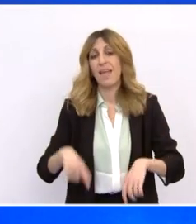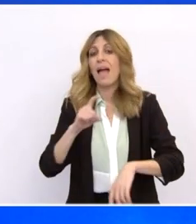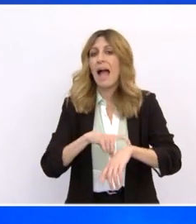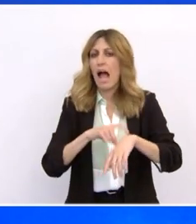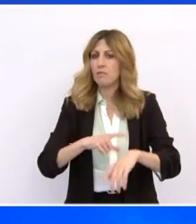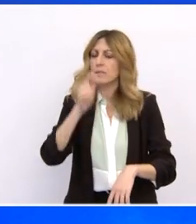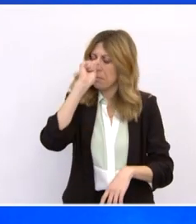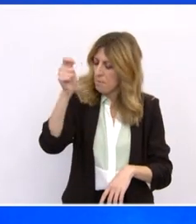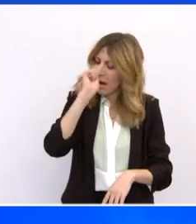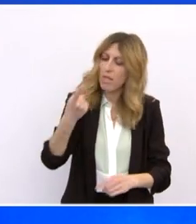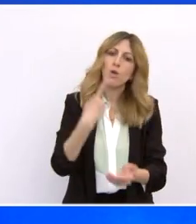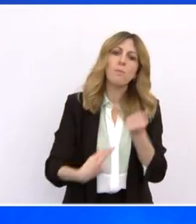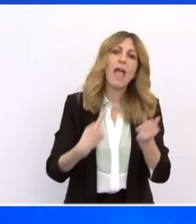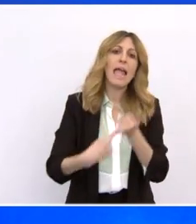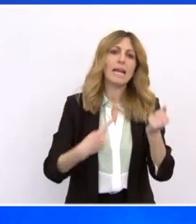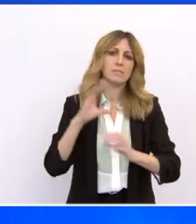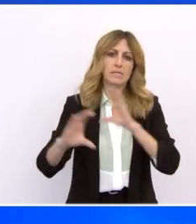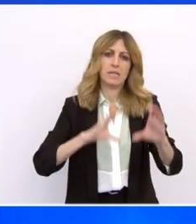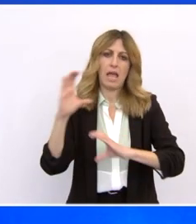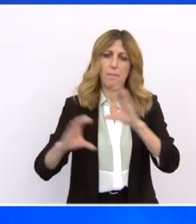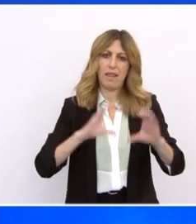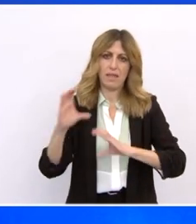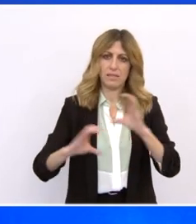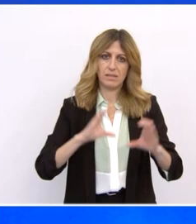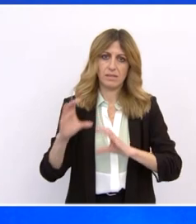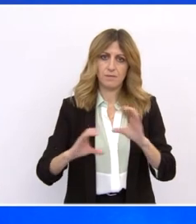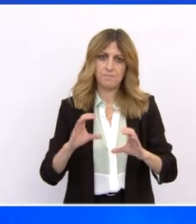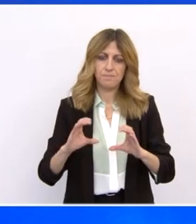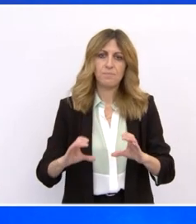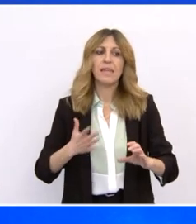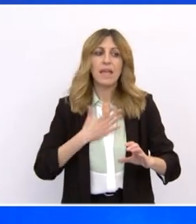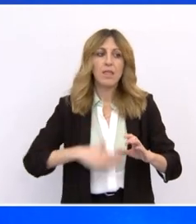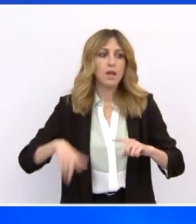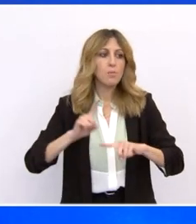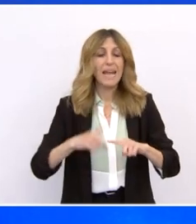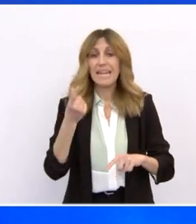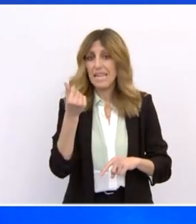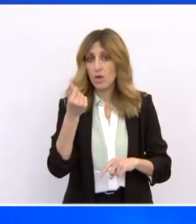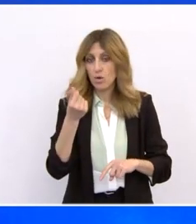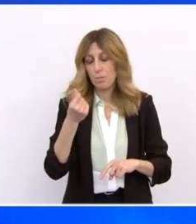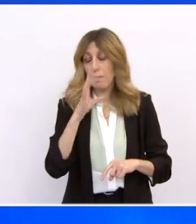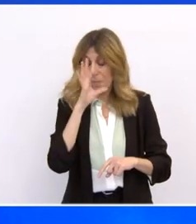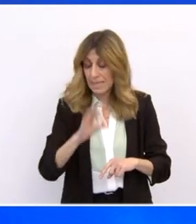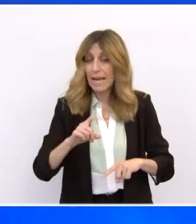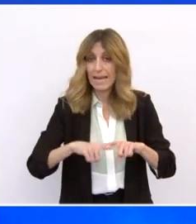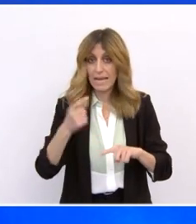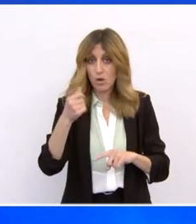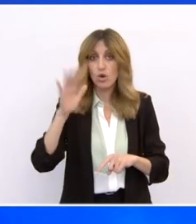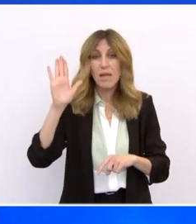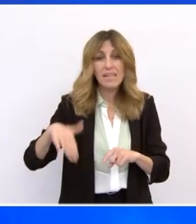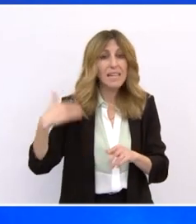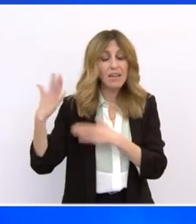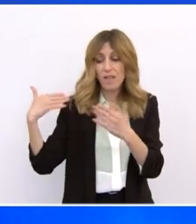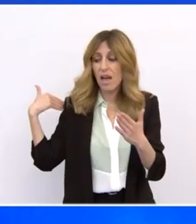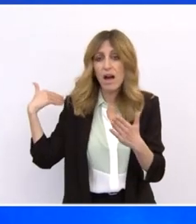εθνικό προϊόν και απασχόληση, κενό ενδυμικό των επιδόσεων της ελληνικής οικονομίας κατά την τελευταία δεκαετία, που επιδεινώθηκε